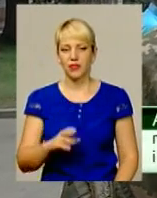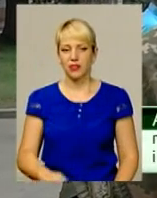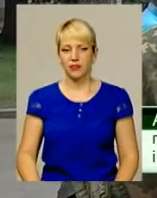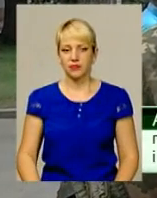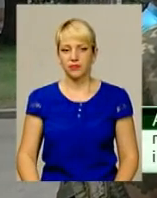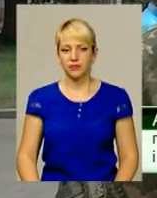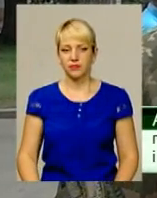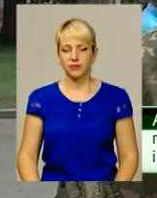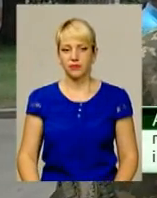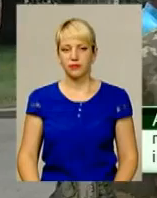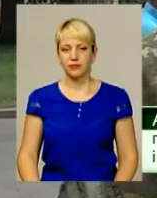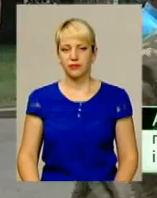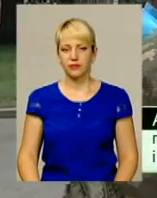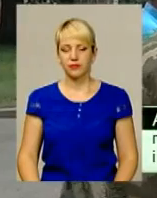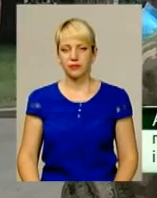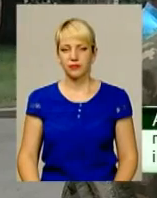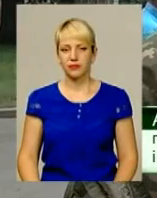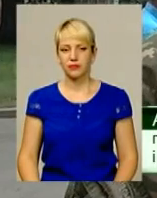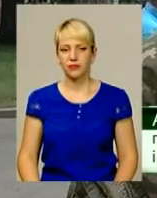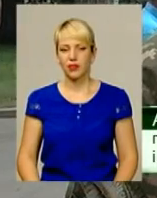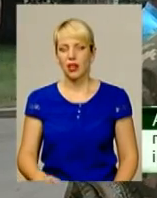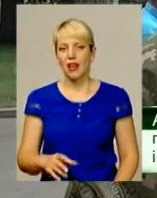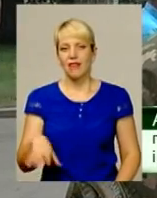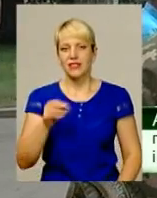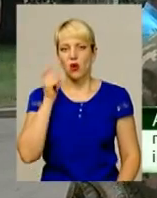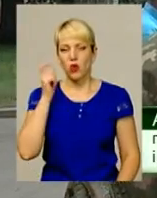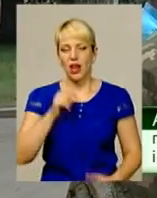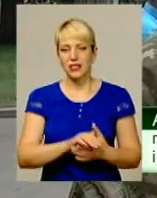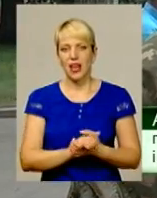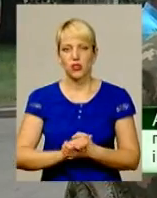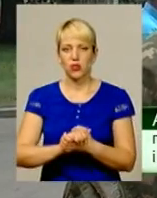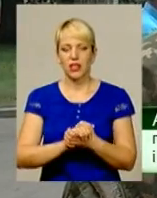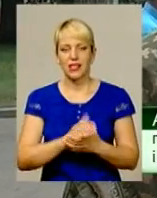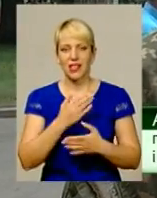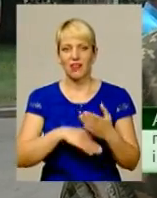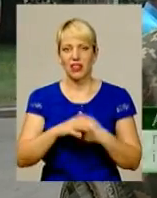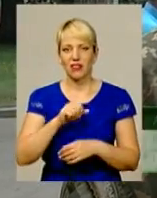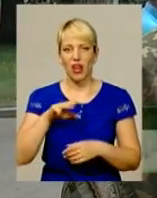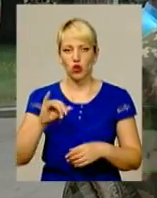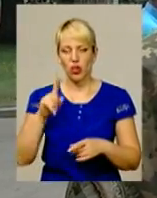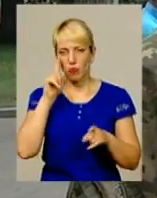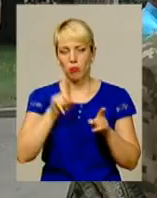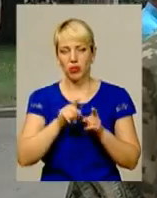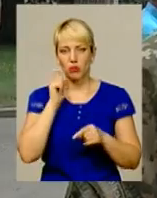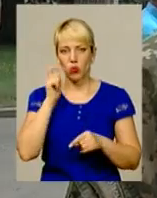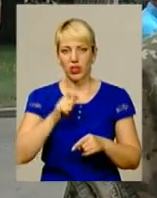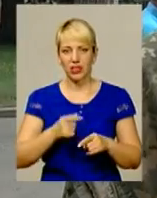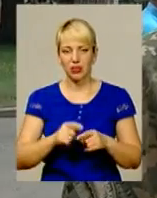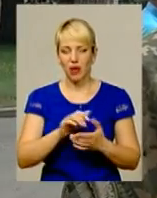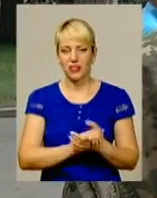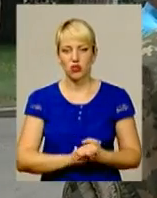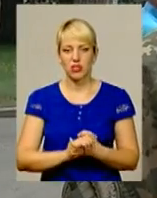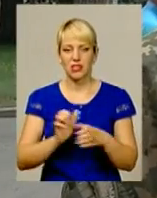цим, Асоціація, Всевкраинська асоціація немалідів АТО в Хмельницькій області і Побратіми України Асоціація